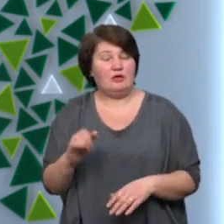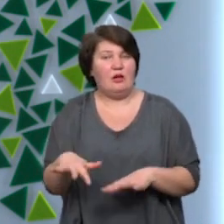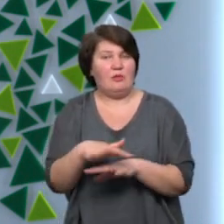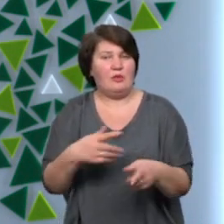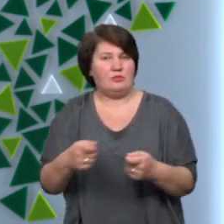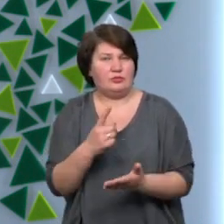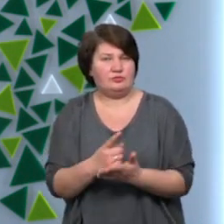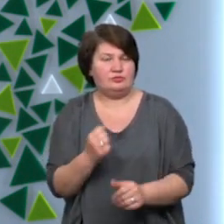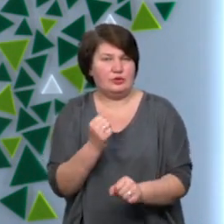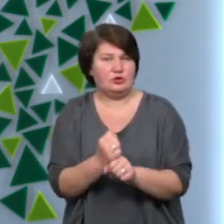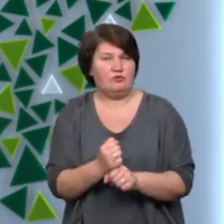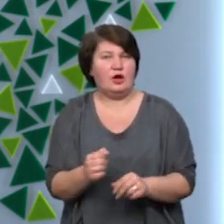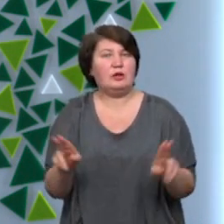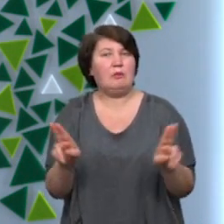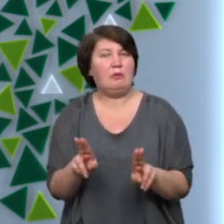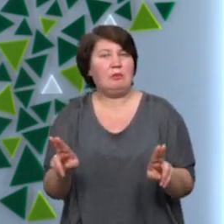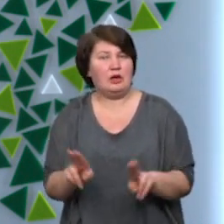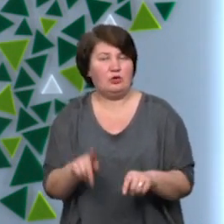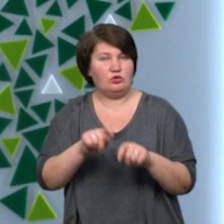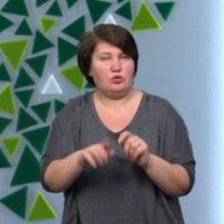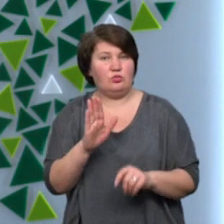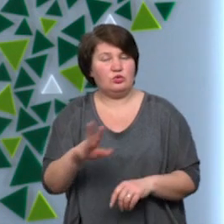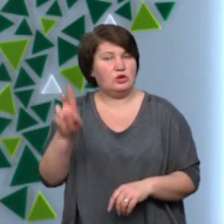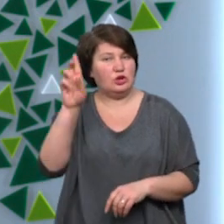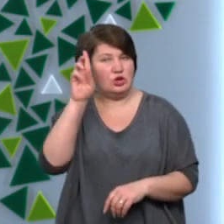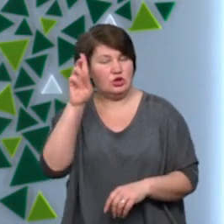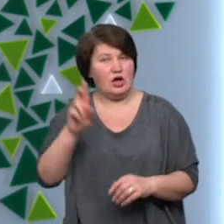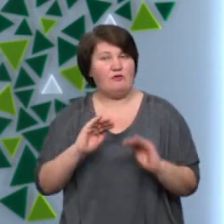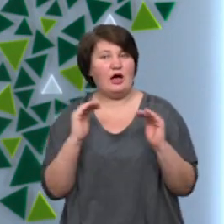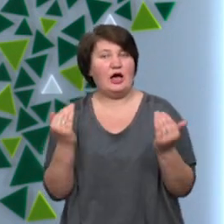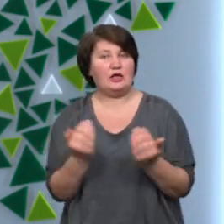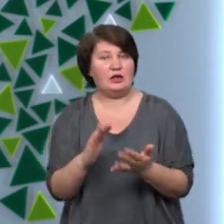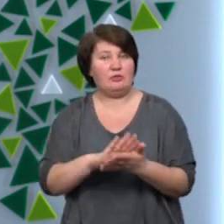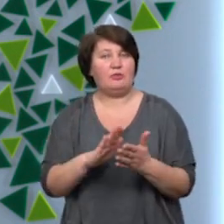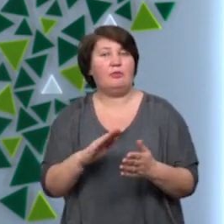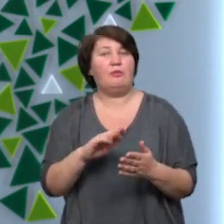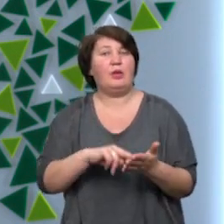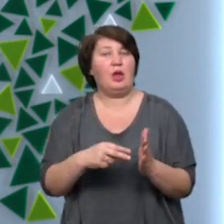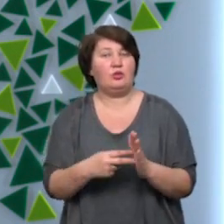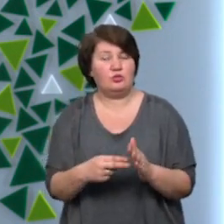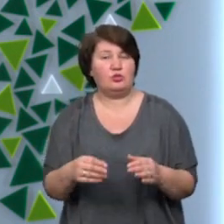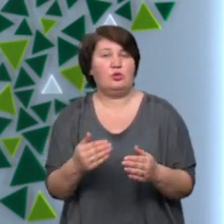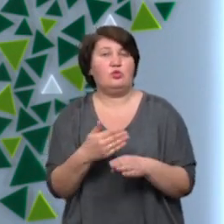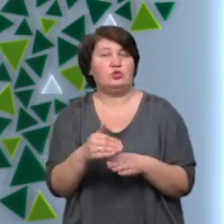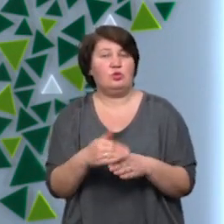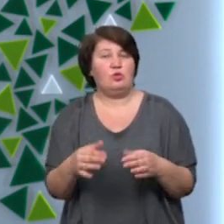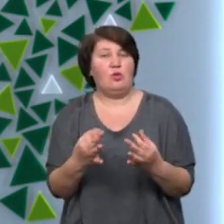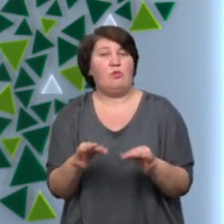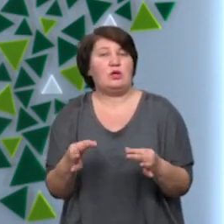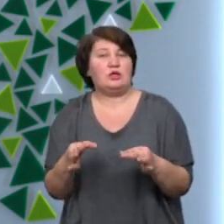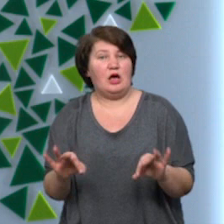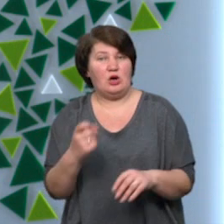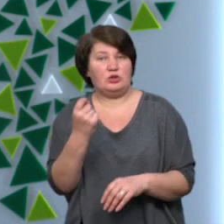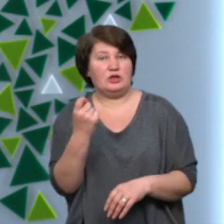дотримуючись санітарних правил. Контролювати це буде держава. Карантин уряд планує поступово послаблювати, а 11 травня запровадити так